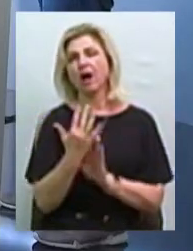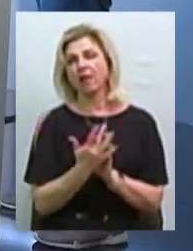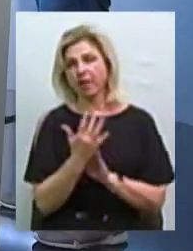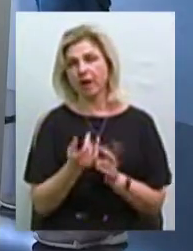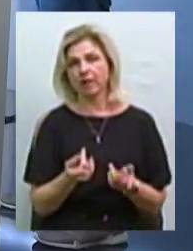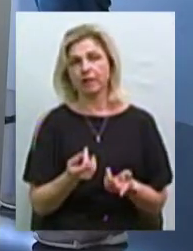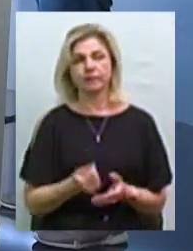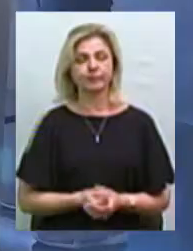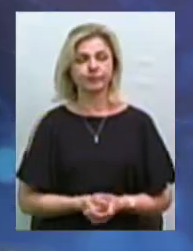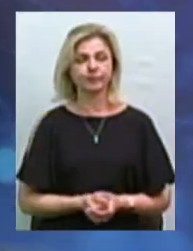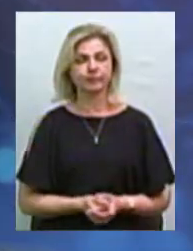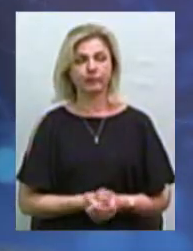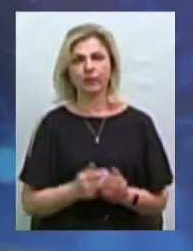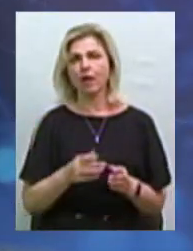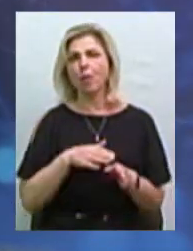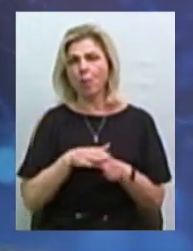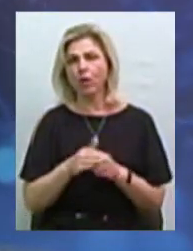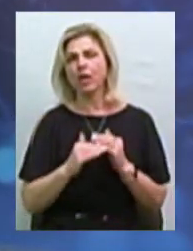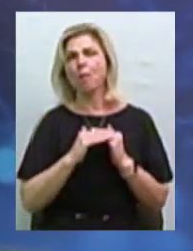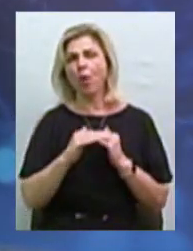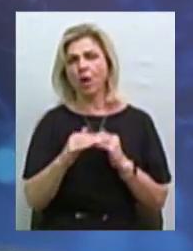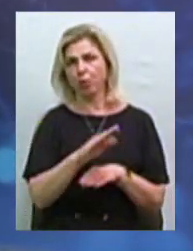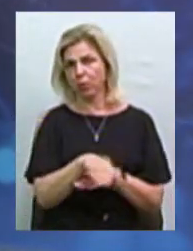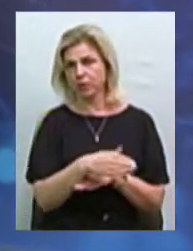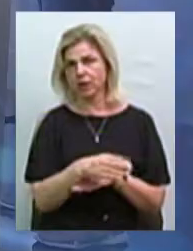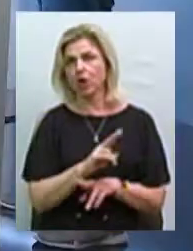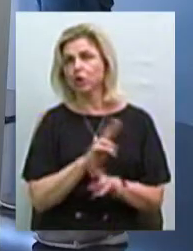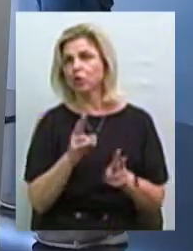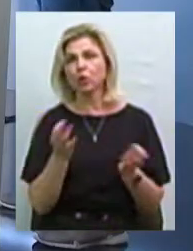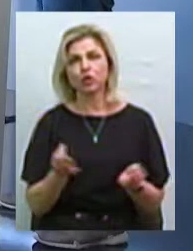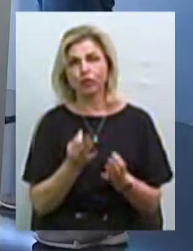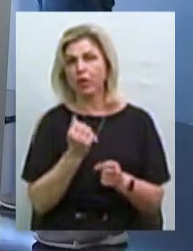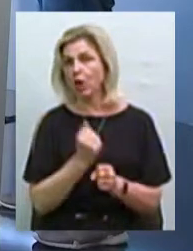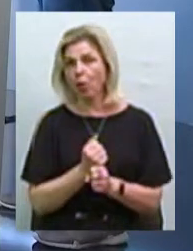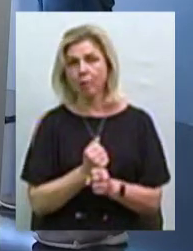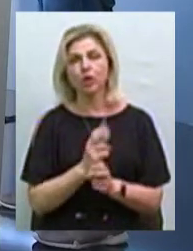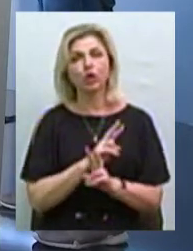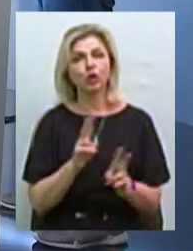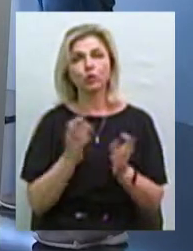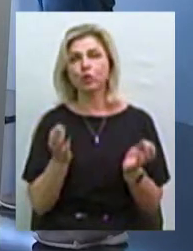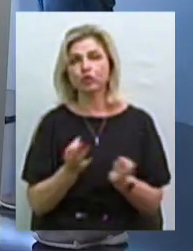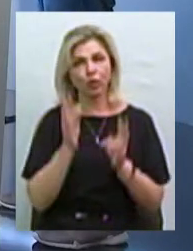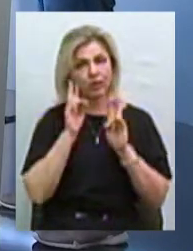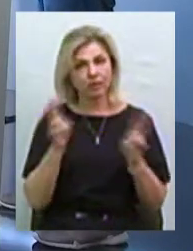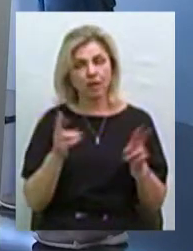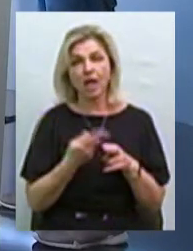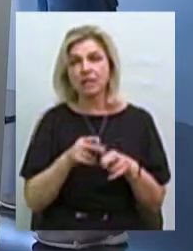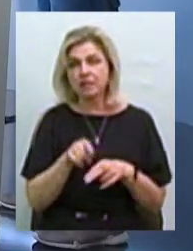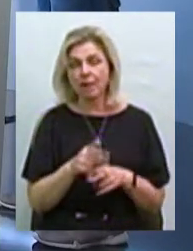ціли там поля пусті ходять. Ніхто нічого не робить, ніхто нічого не знає. Ми цим не поміняємо нічого.